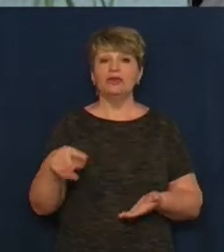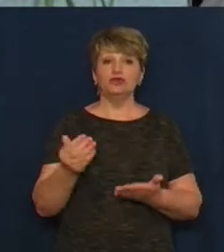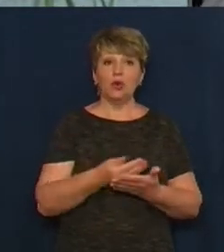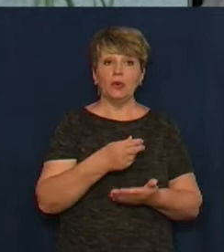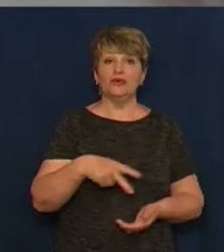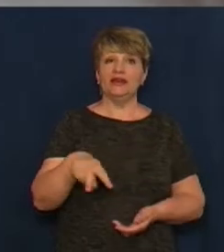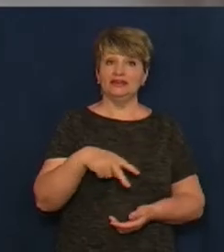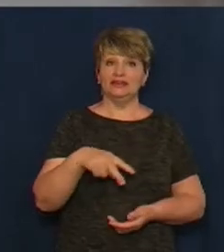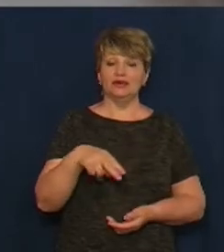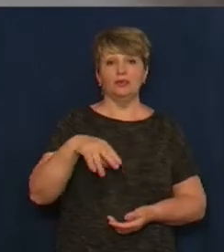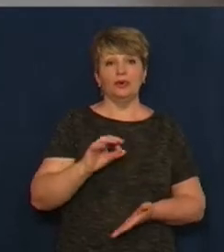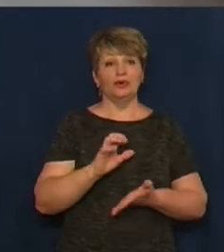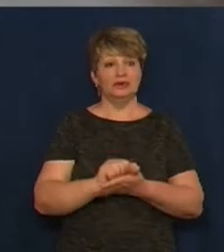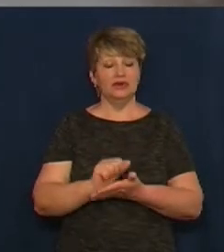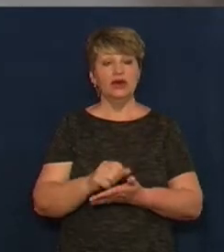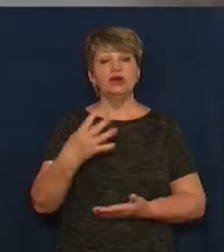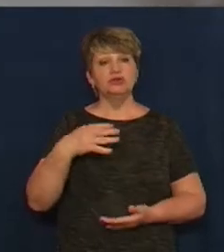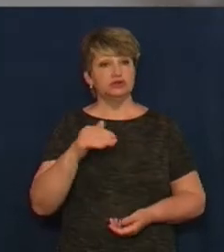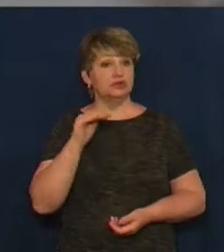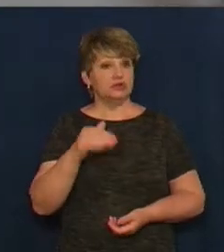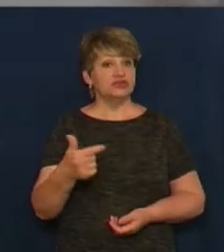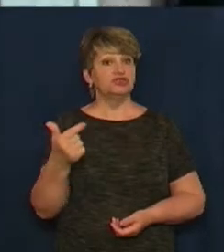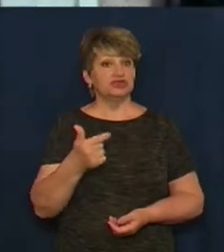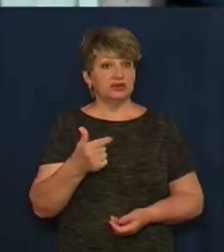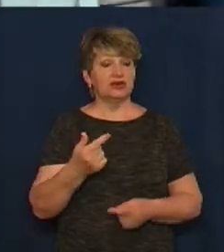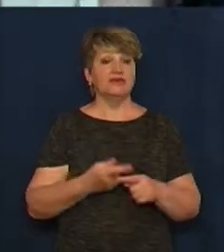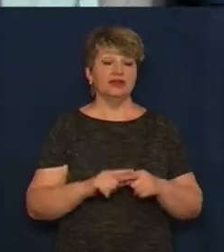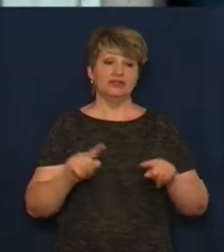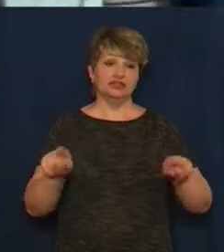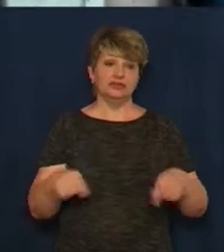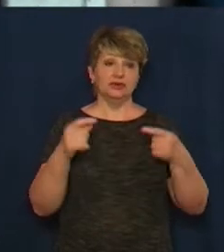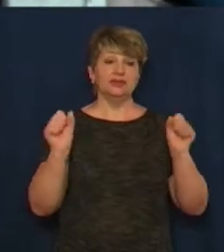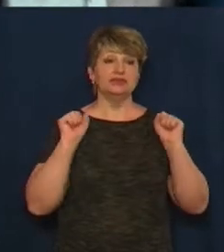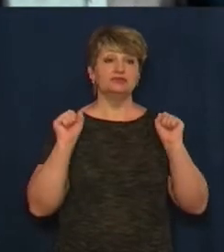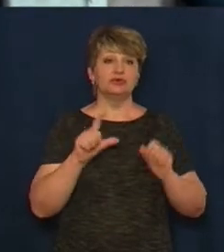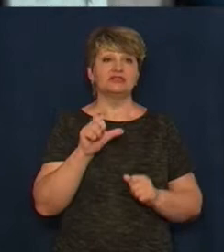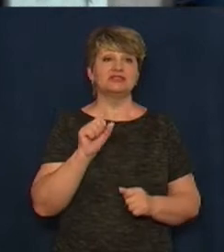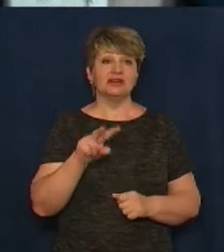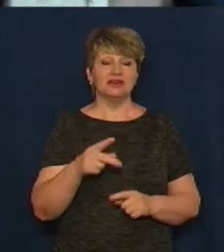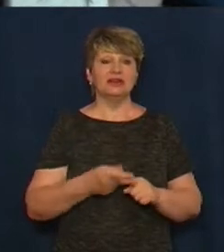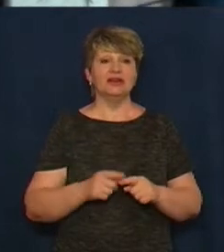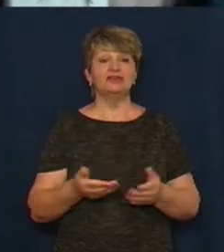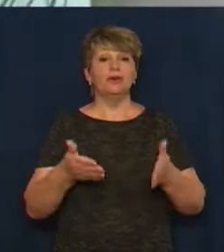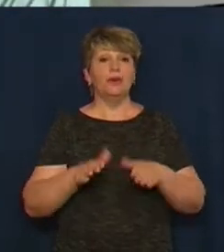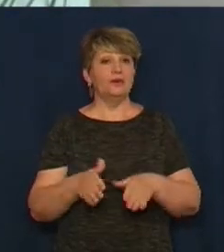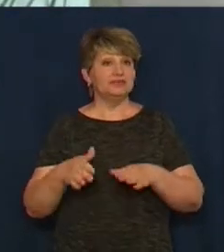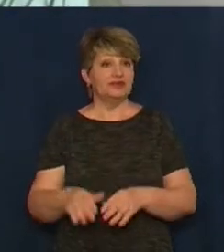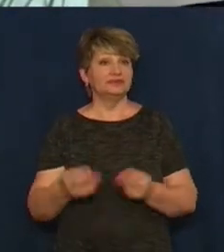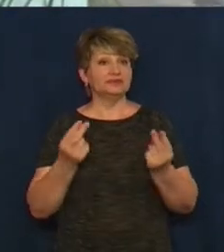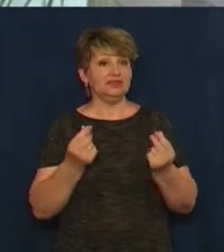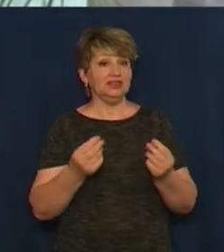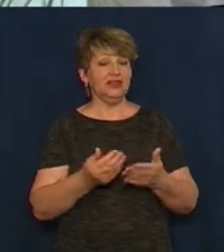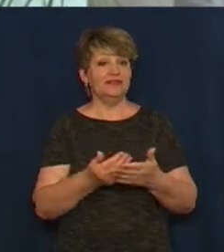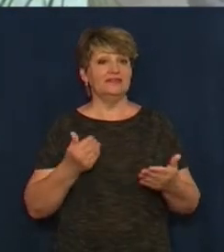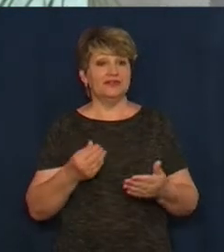фітнесу. 40 тисяч гривень саме стільки коштувало створення спортивної зали. Це залишок коштів від минулорічної інфраструктурної субвенції від держави,